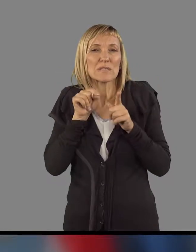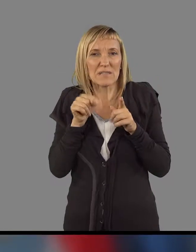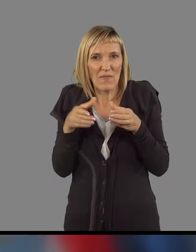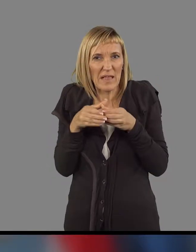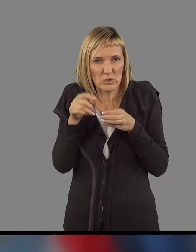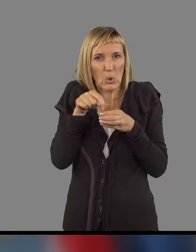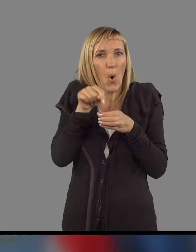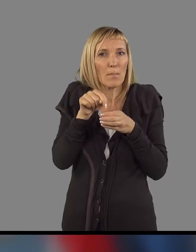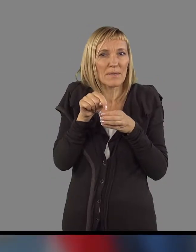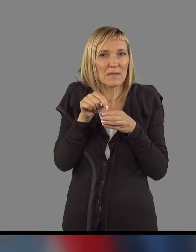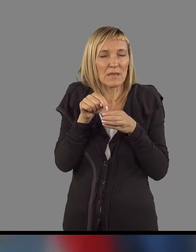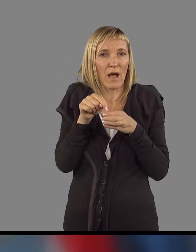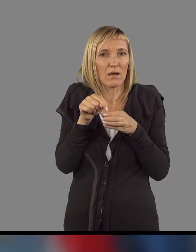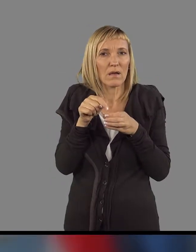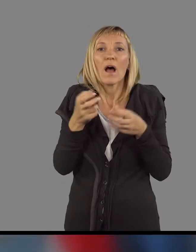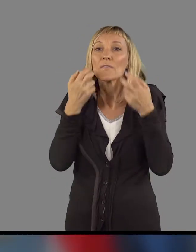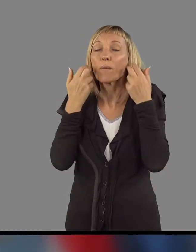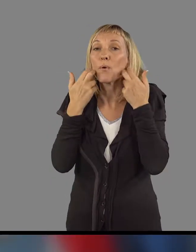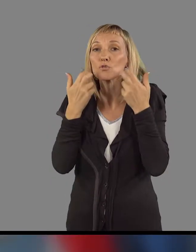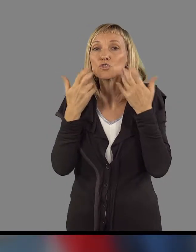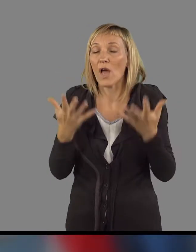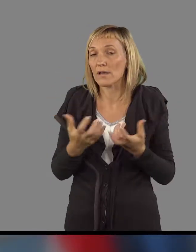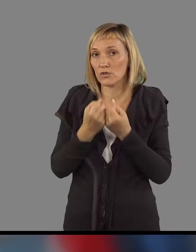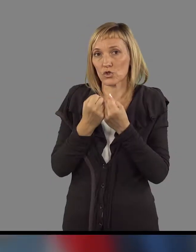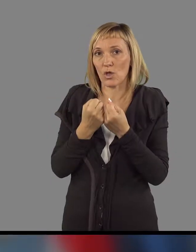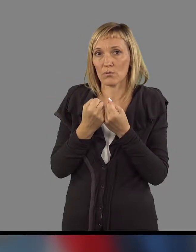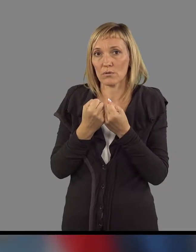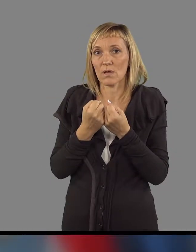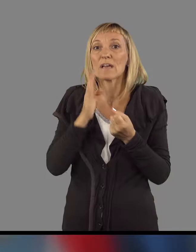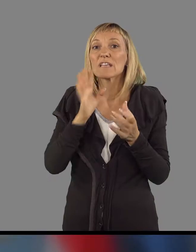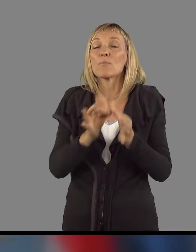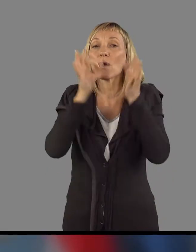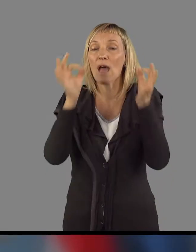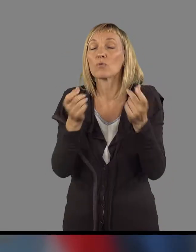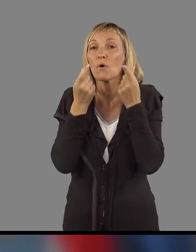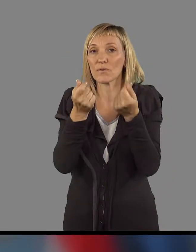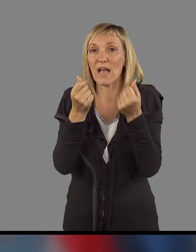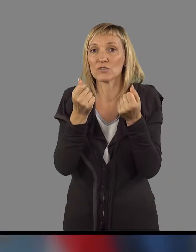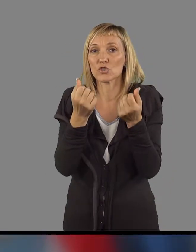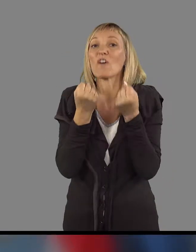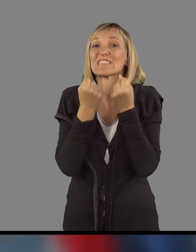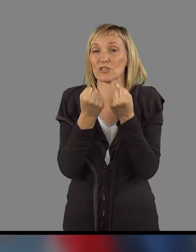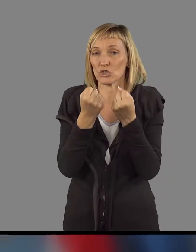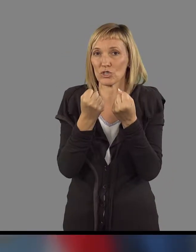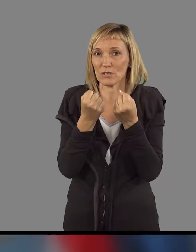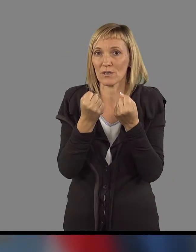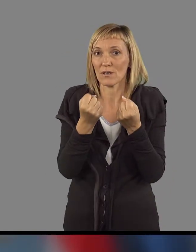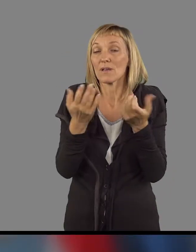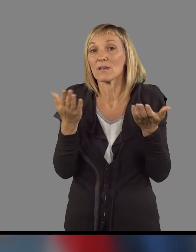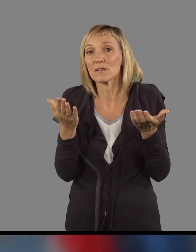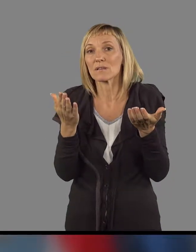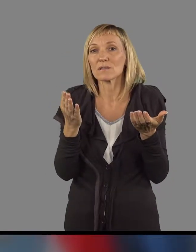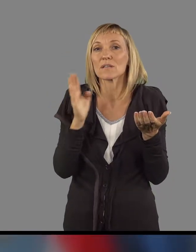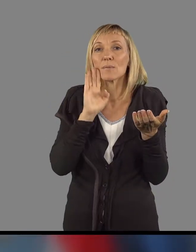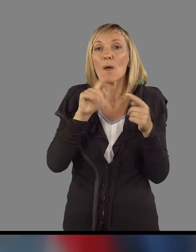pogajalski skupini, predvsem, da se poišče rešitev, ki bo javno finančna vzdržna in ker naj bi